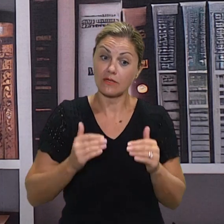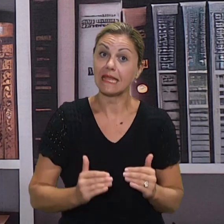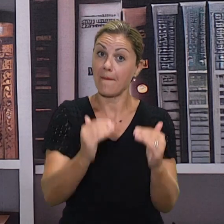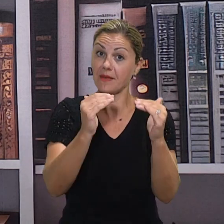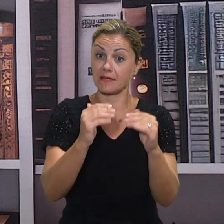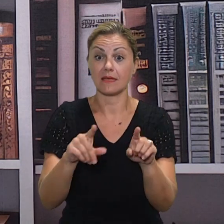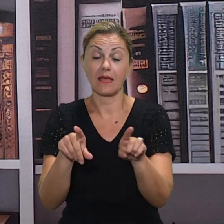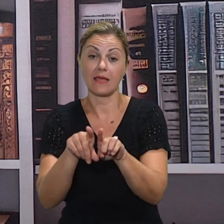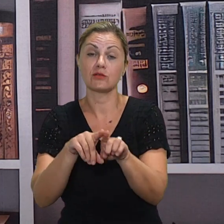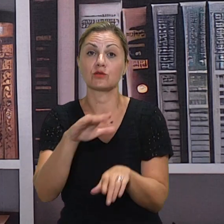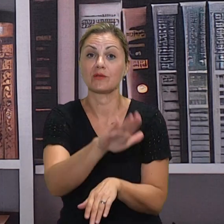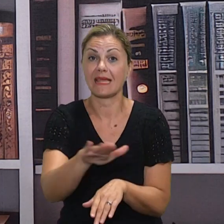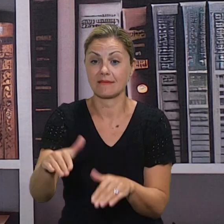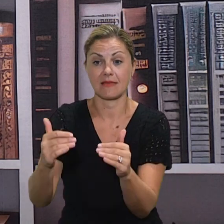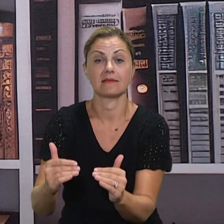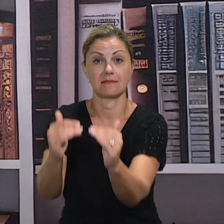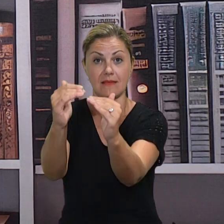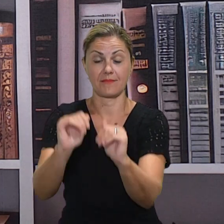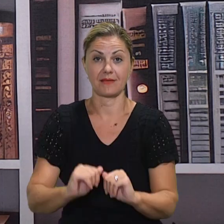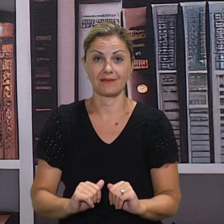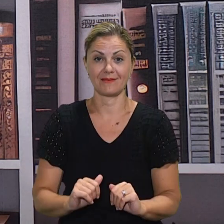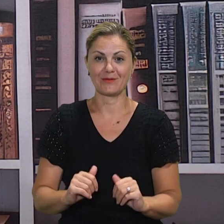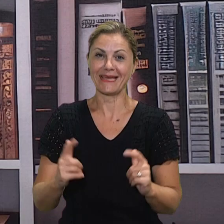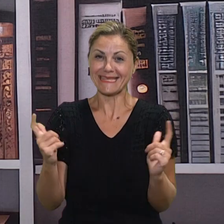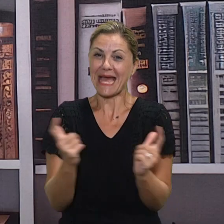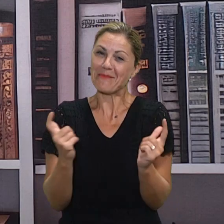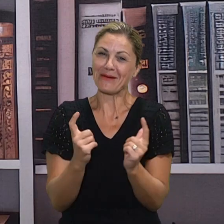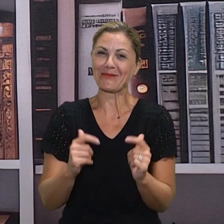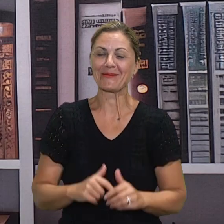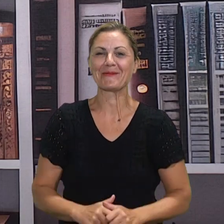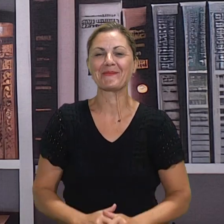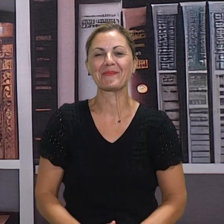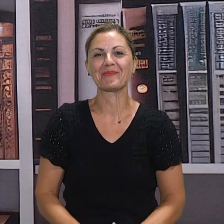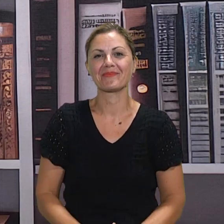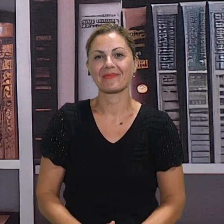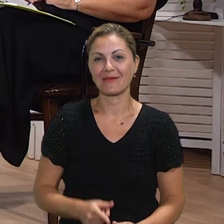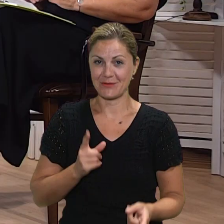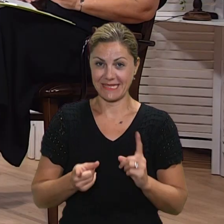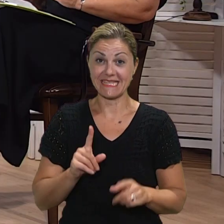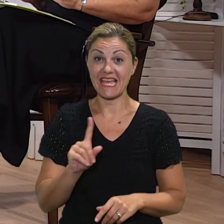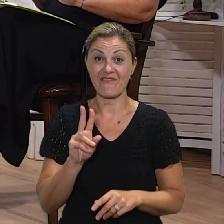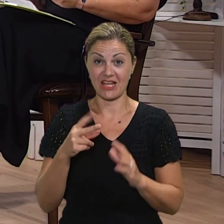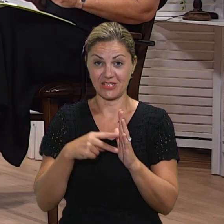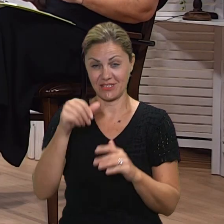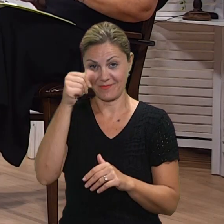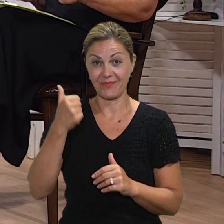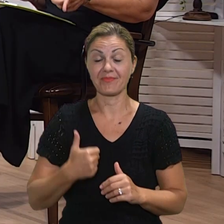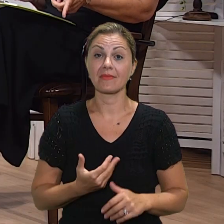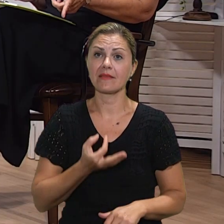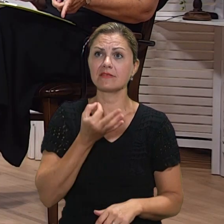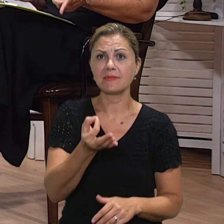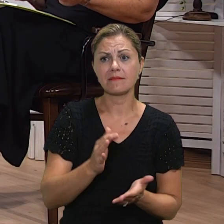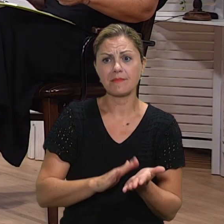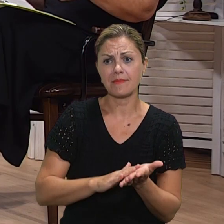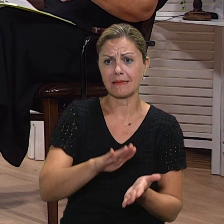granice kreativnosti. Tako da je uvijek zabavno i biti učitelj. Učiteljice Ivančić, je li problem imati djecu koja nisu